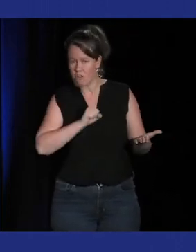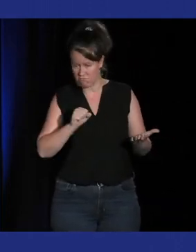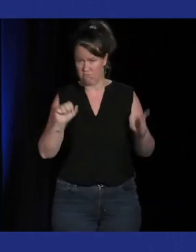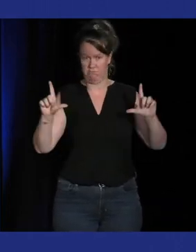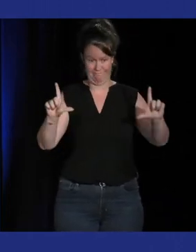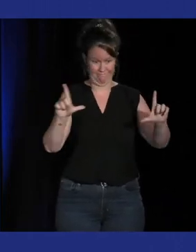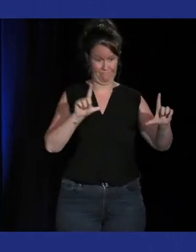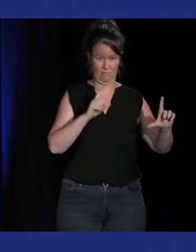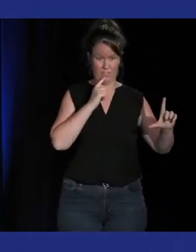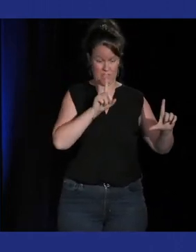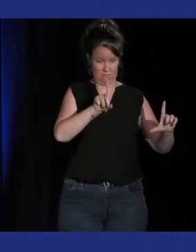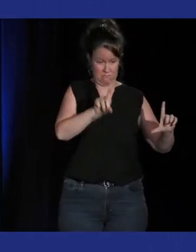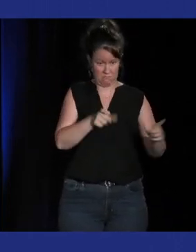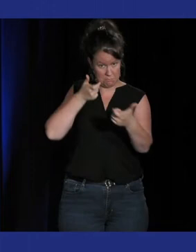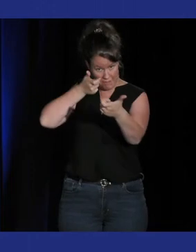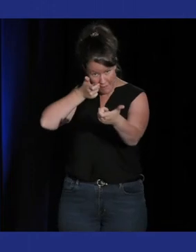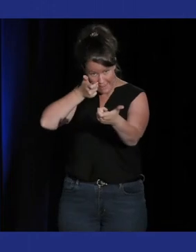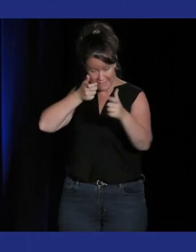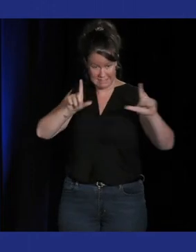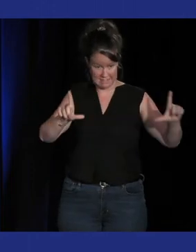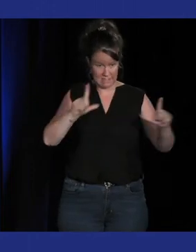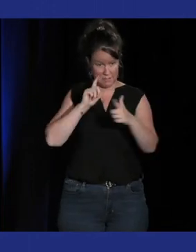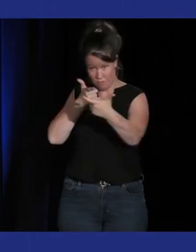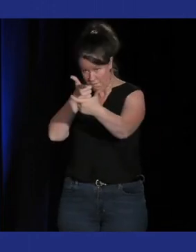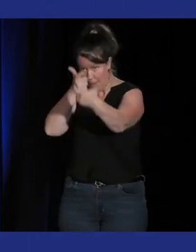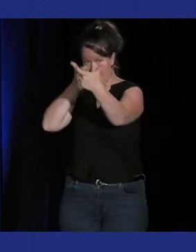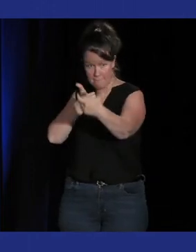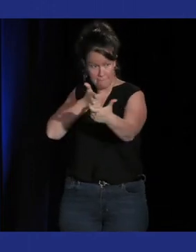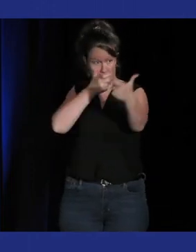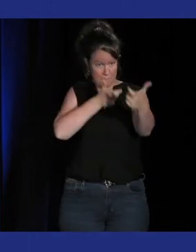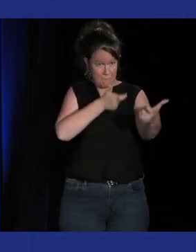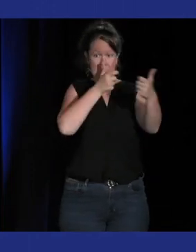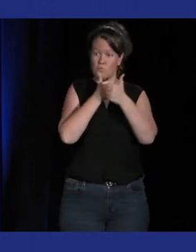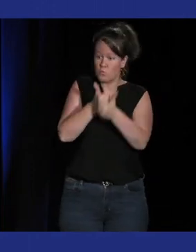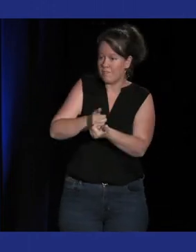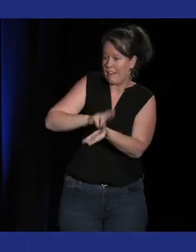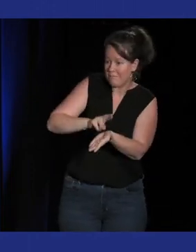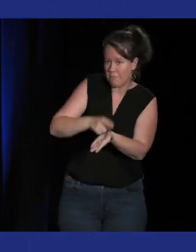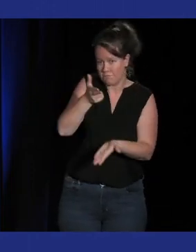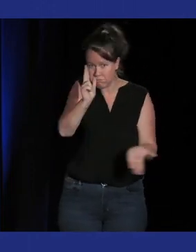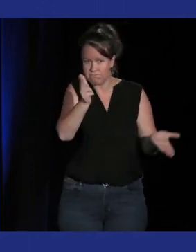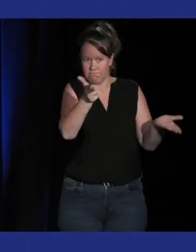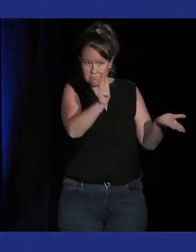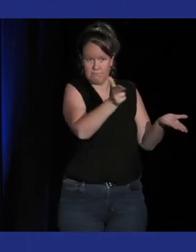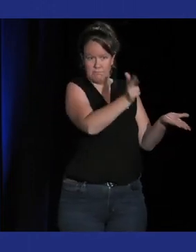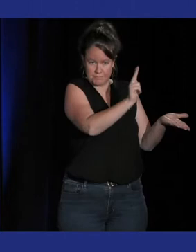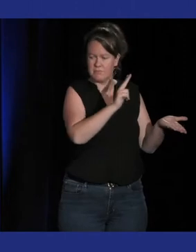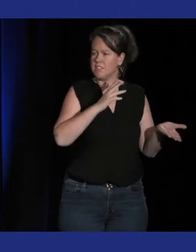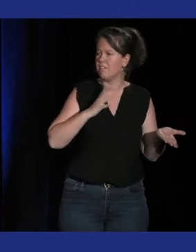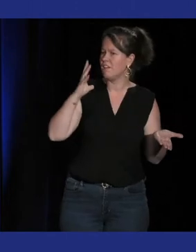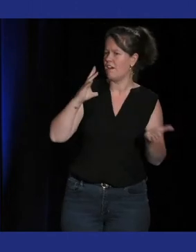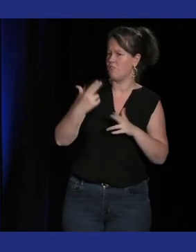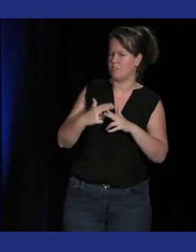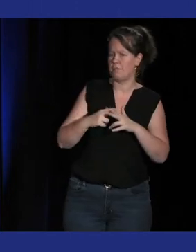le fait de devoir tirer sur des ennemis en rythme c'est même pas le premier il y un autre qui est sorti je crois l'année dernière qui s'appelait BPM donc billettes par minute